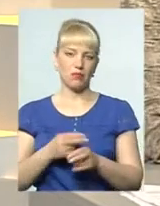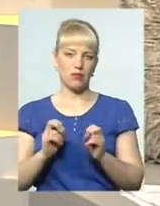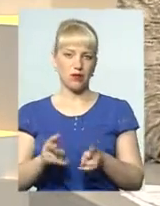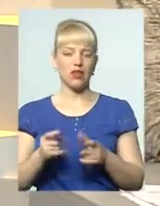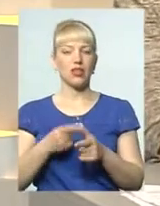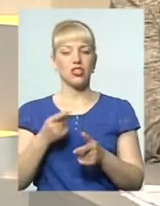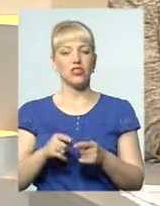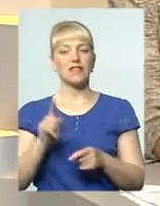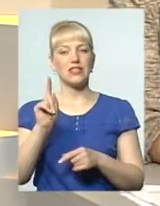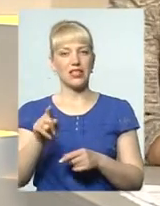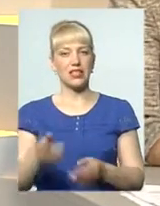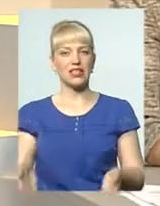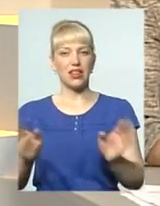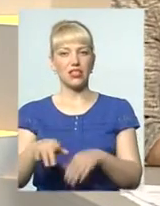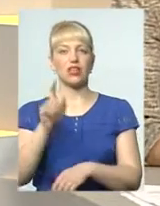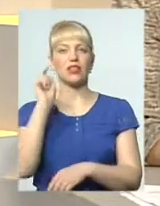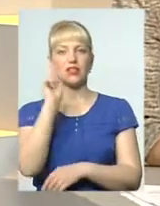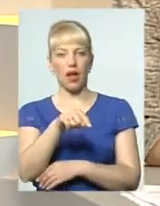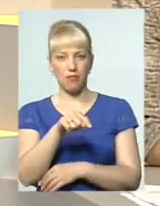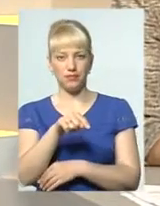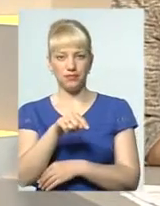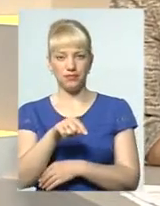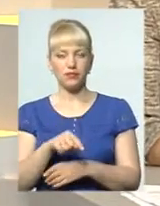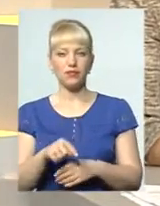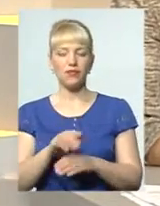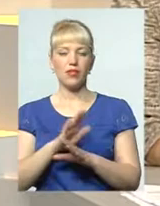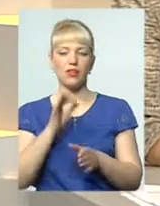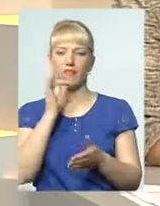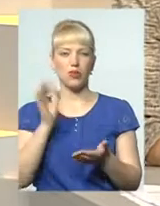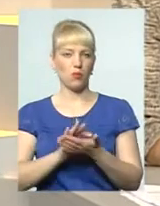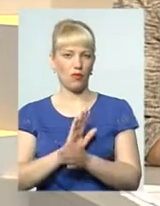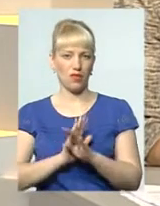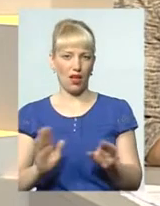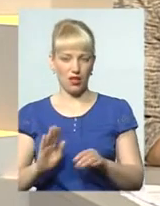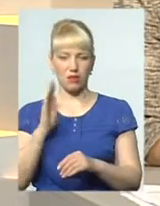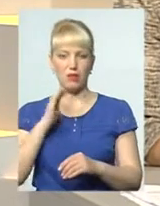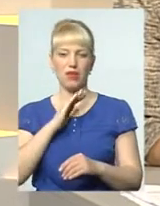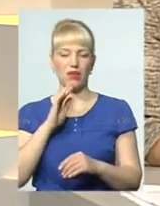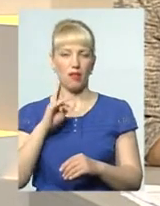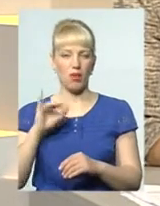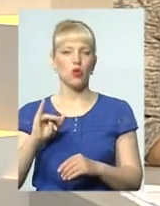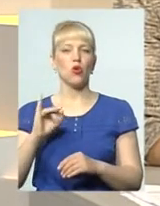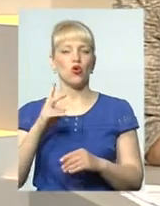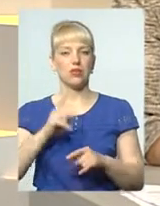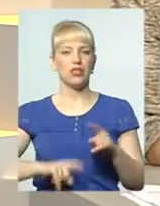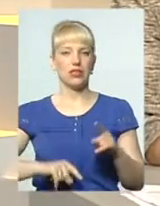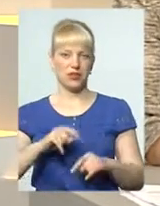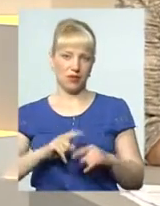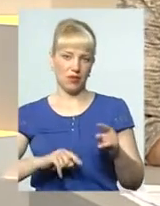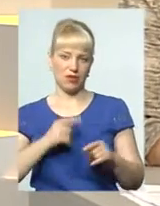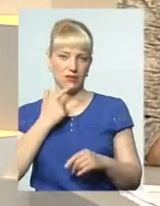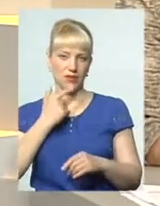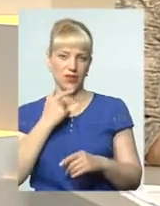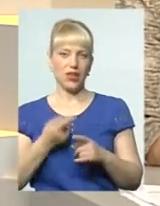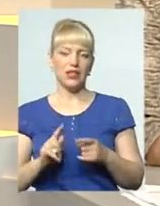-таки залишати їх там, нехай із не дуже відповідальними, але рідними людьми. Власне, це